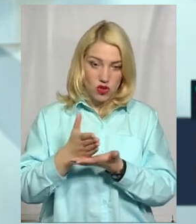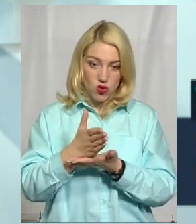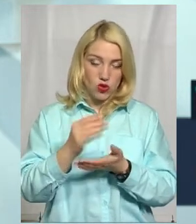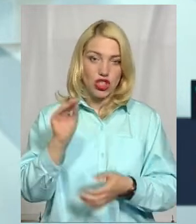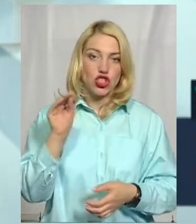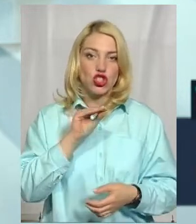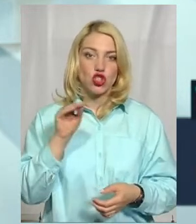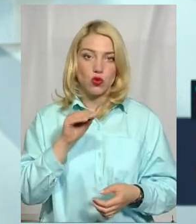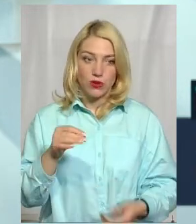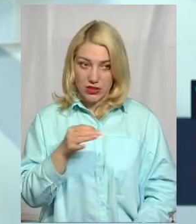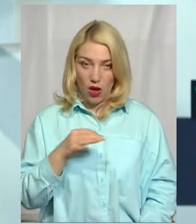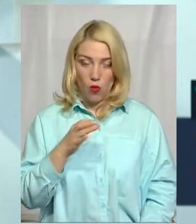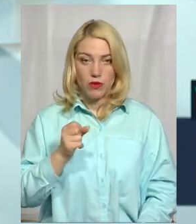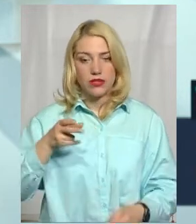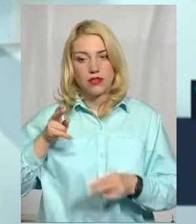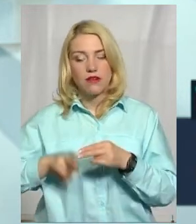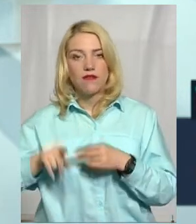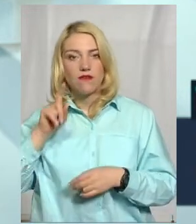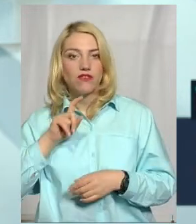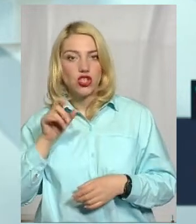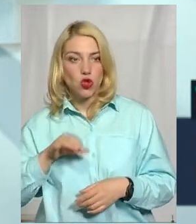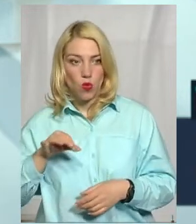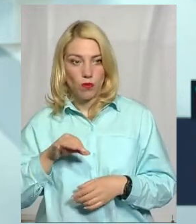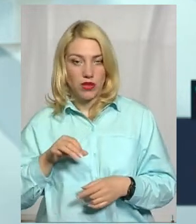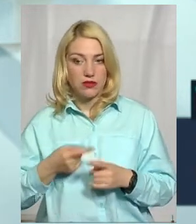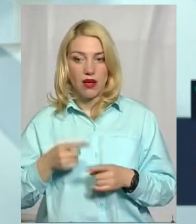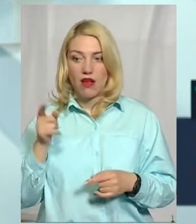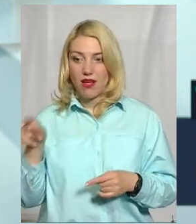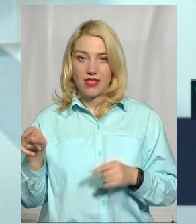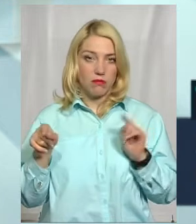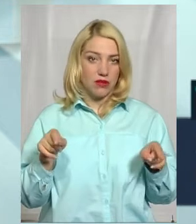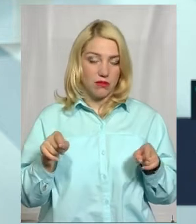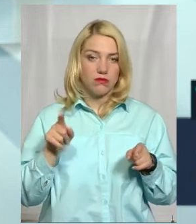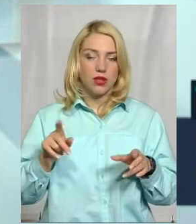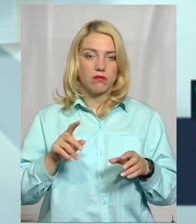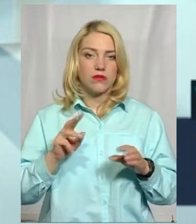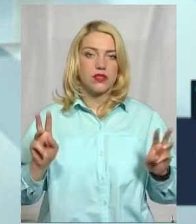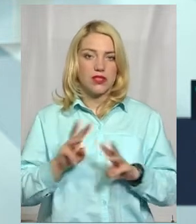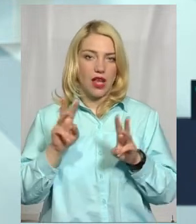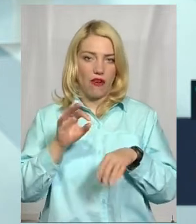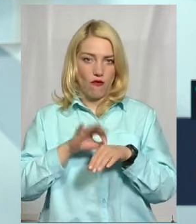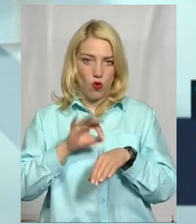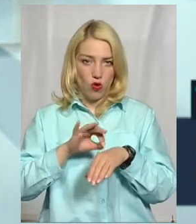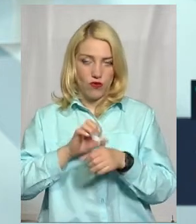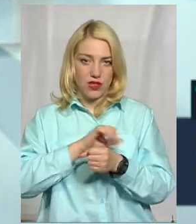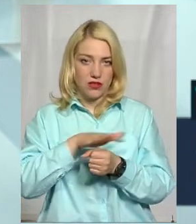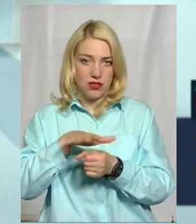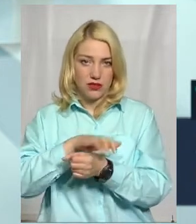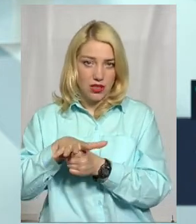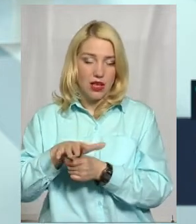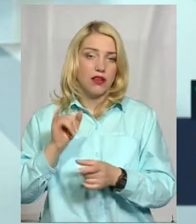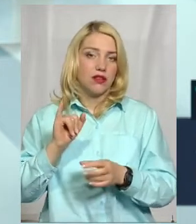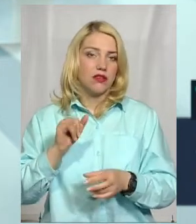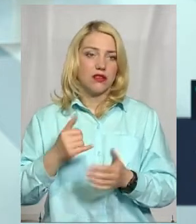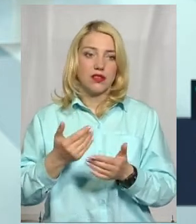області, закінчує у Рівненській області. Дві цих області, вони з набагато більшим рівнем захворюваності, і ми вже тим